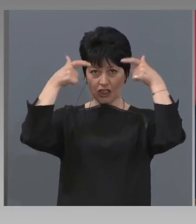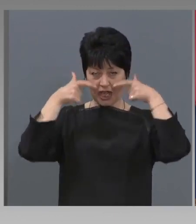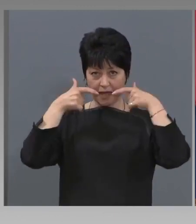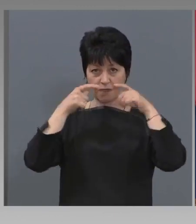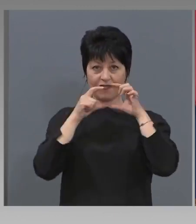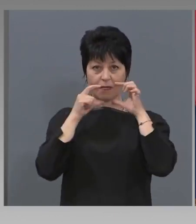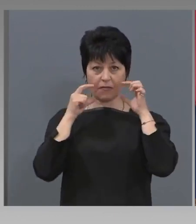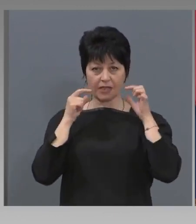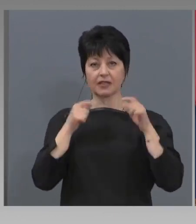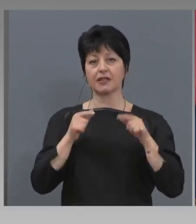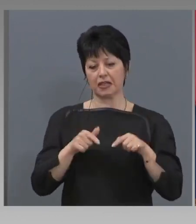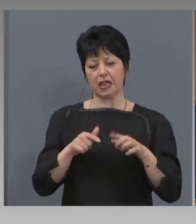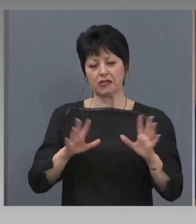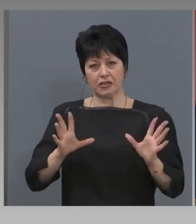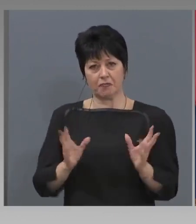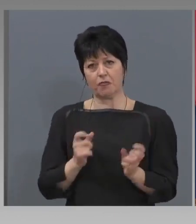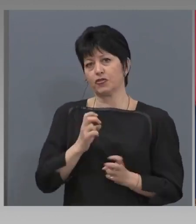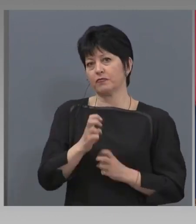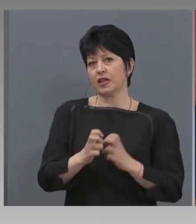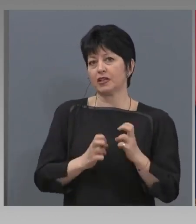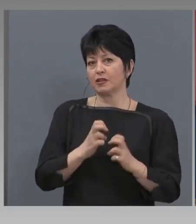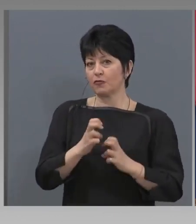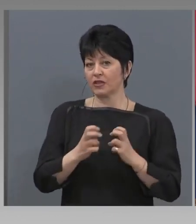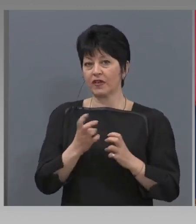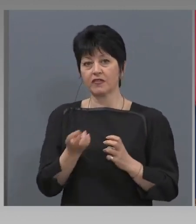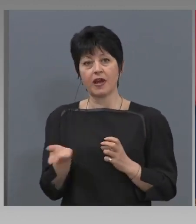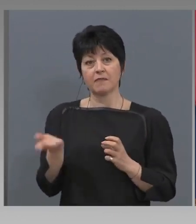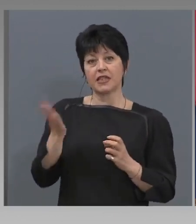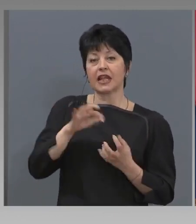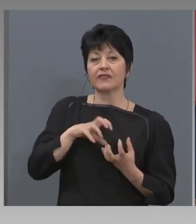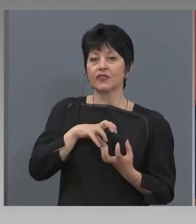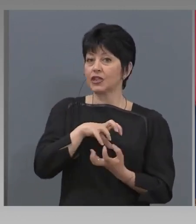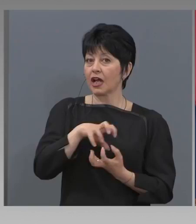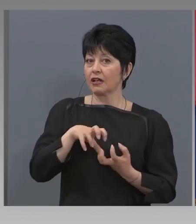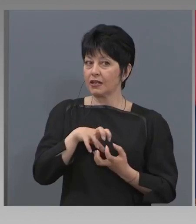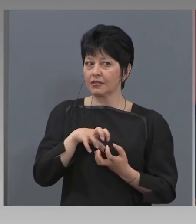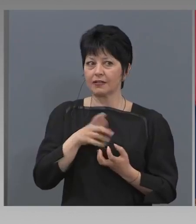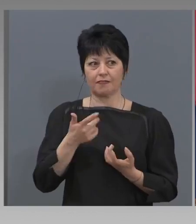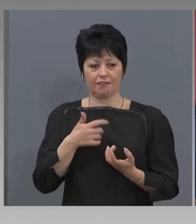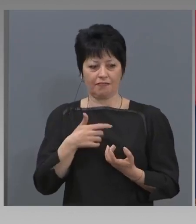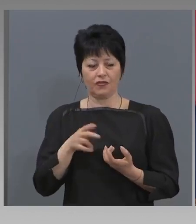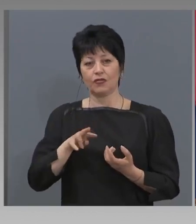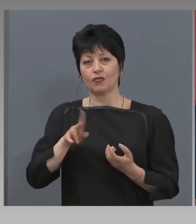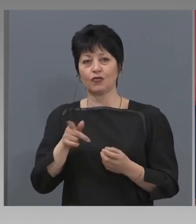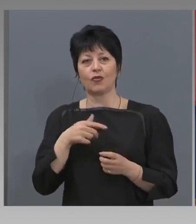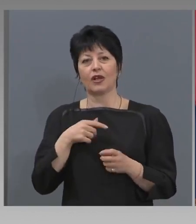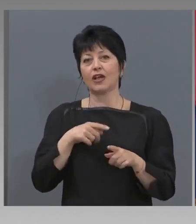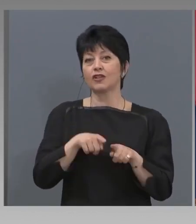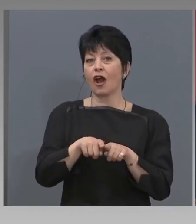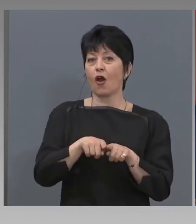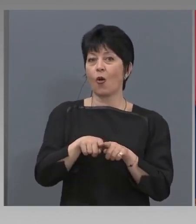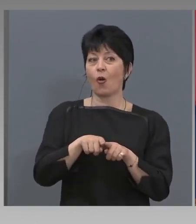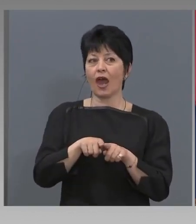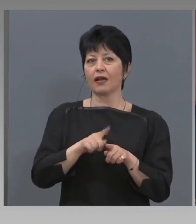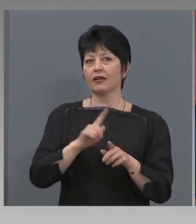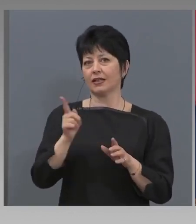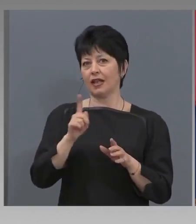почнеме да си произвеждаме, така че при следваща криза някой друг колега да не изпадне в това положение,